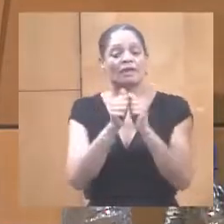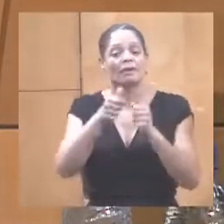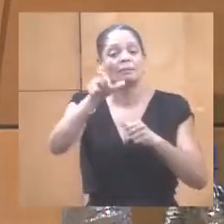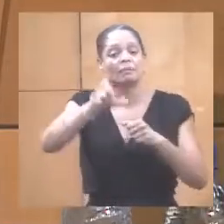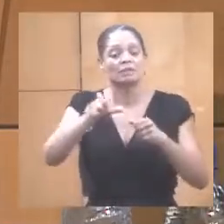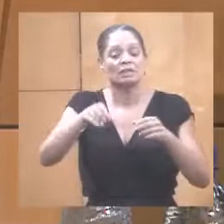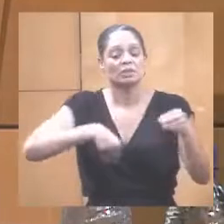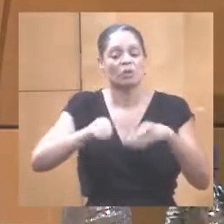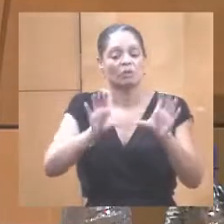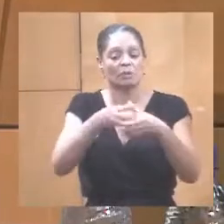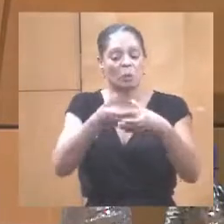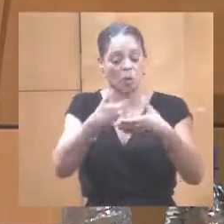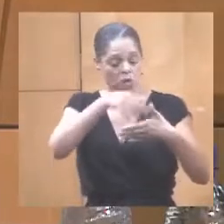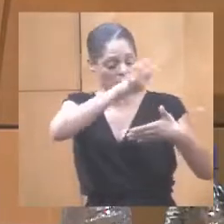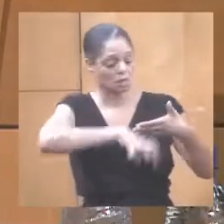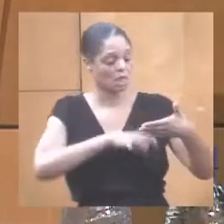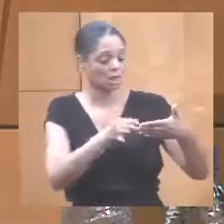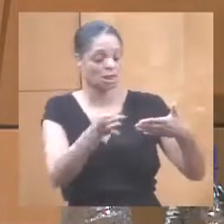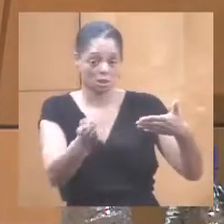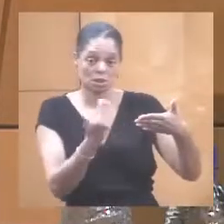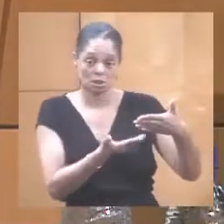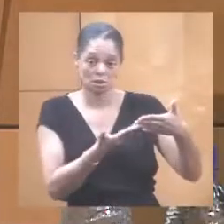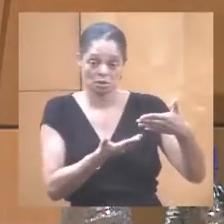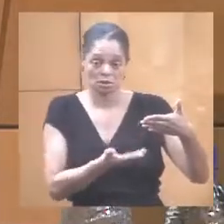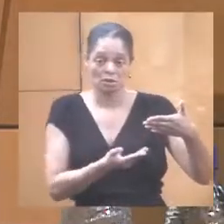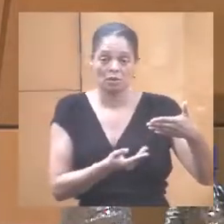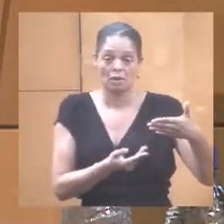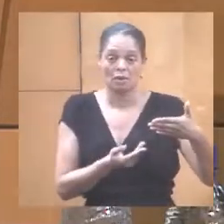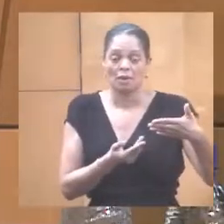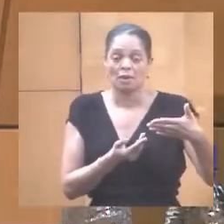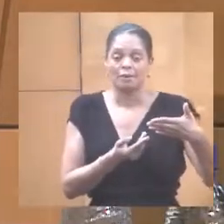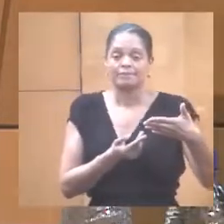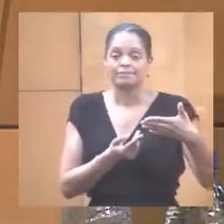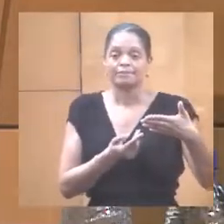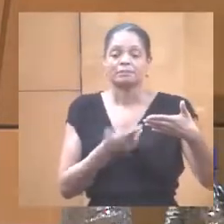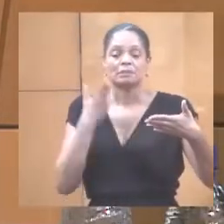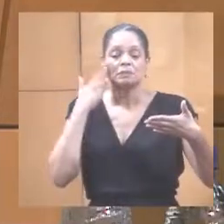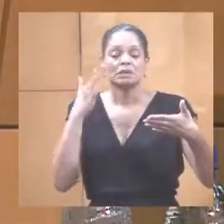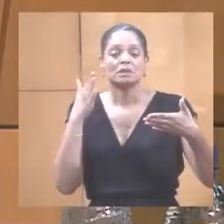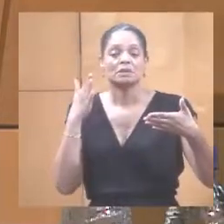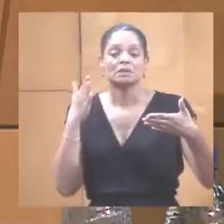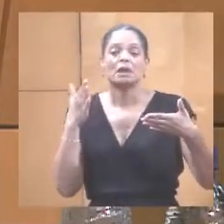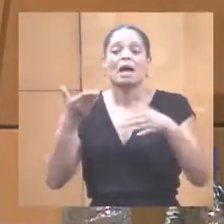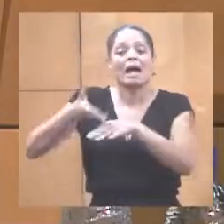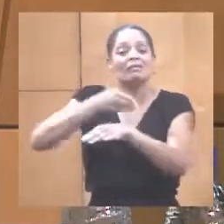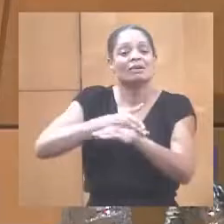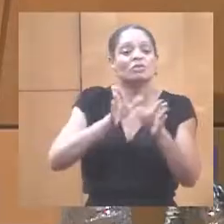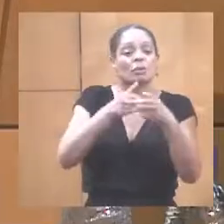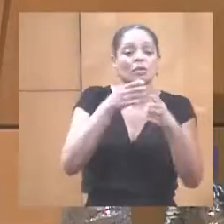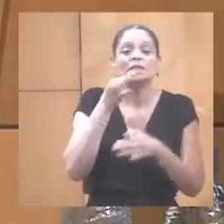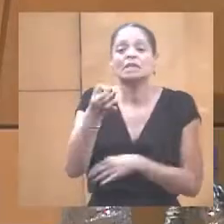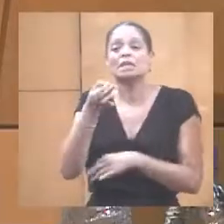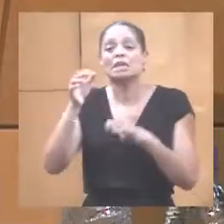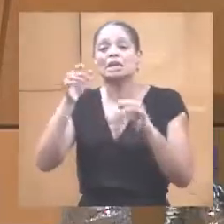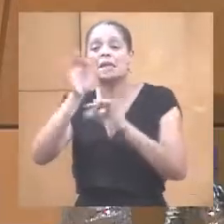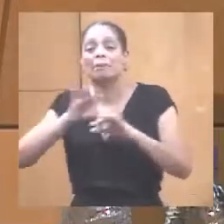dit dans le texte. Je pense que, s'il s'était déjà rapproché, on n'aurait pas eu à dire que ça n'existe pas. Oui. Voilà.